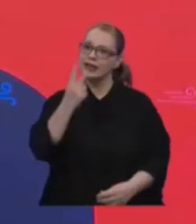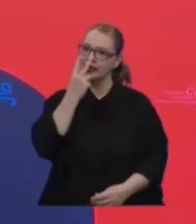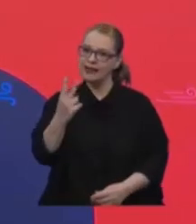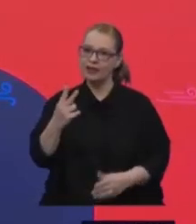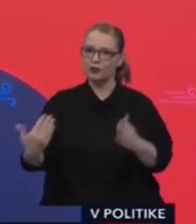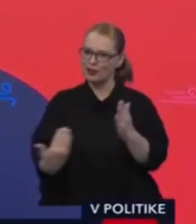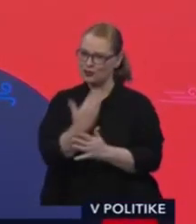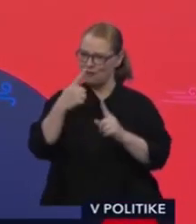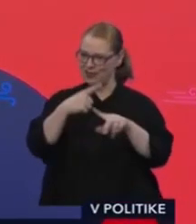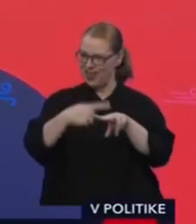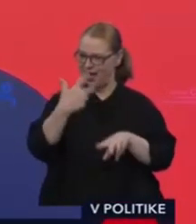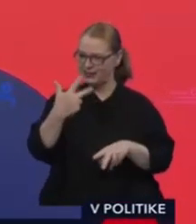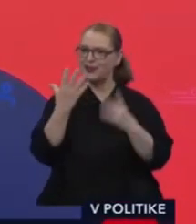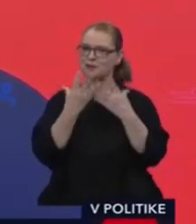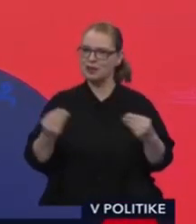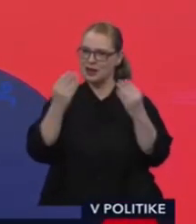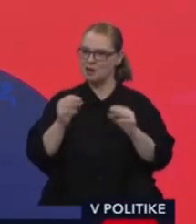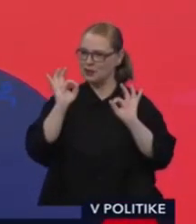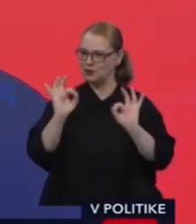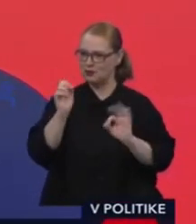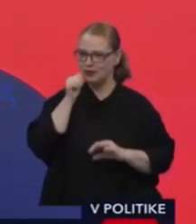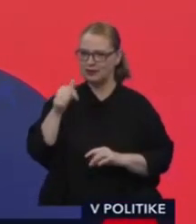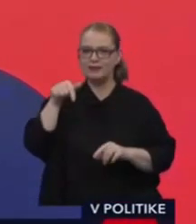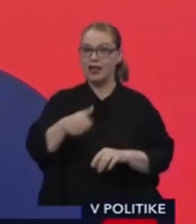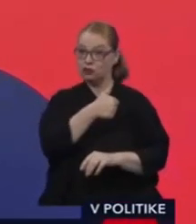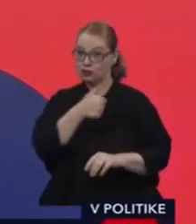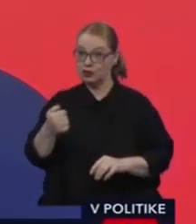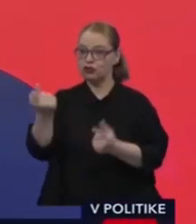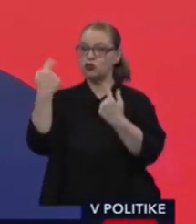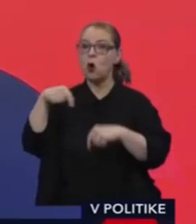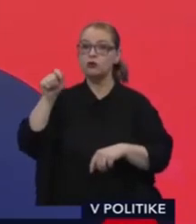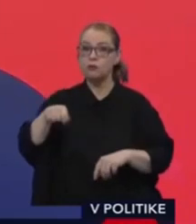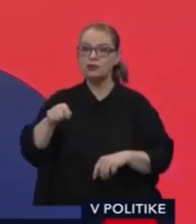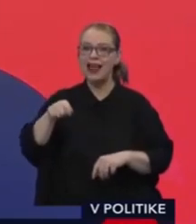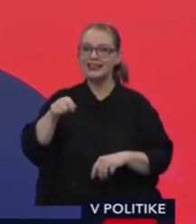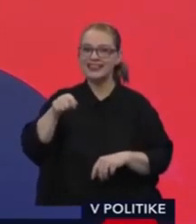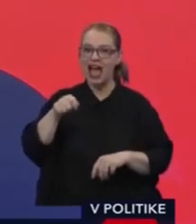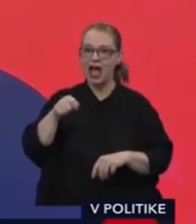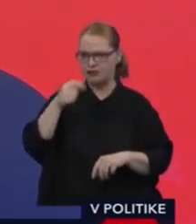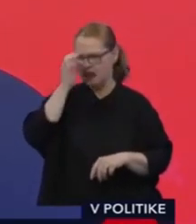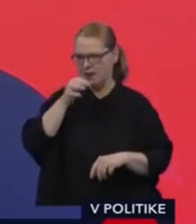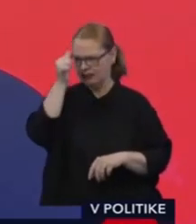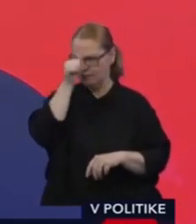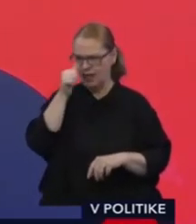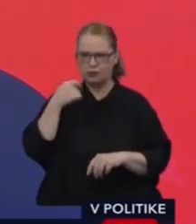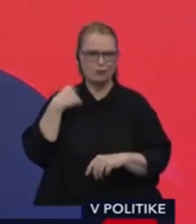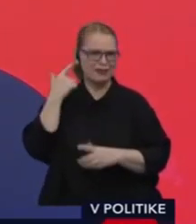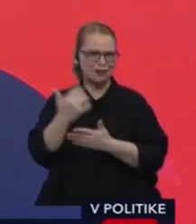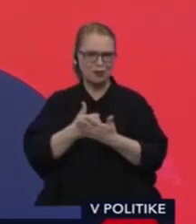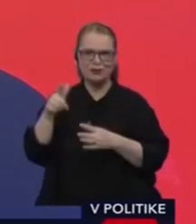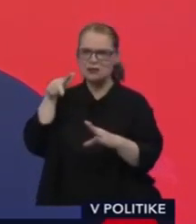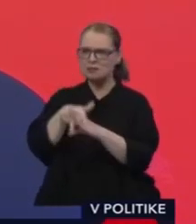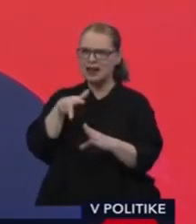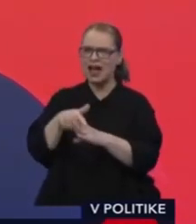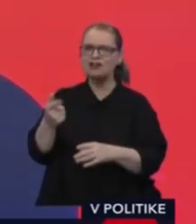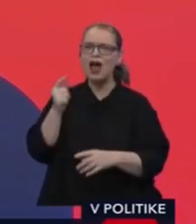...dobrý deň. Tento týždeň sme sa od poslanca s nemeckým menom dozvedeli, že mu precháža maďarský pôvod premiéra.